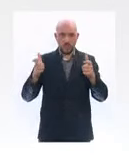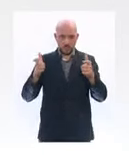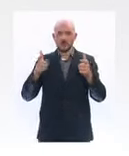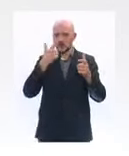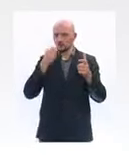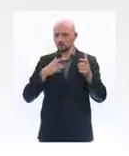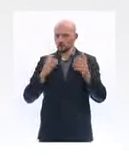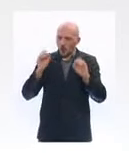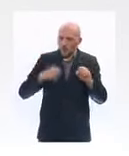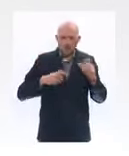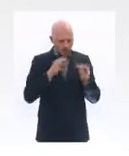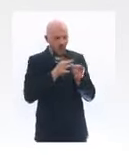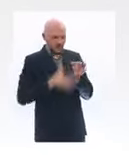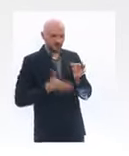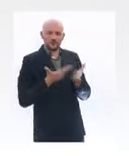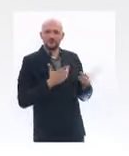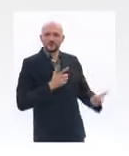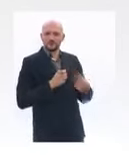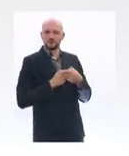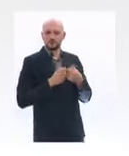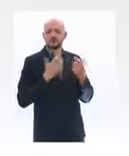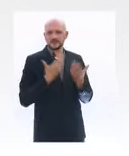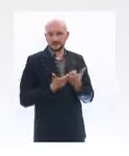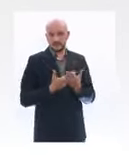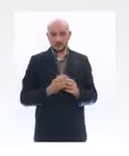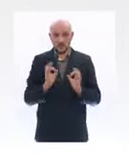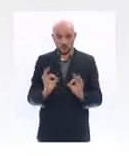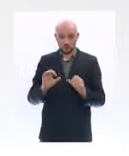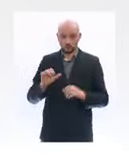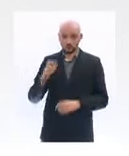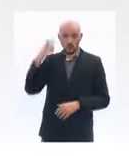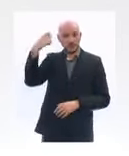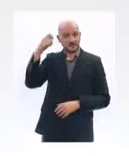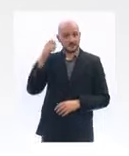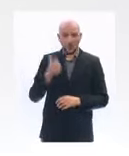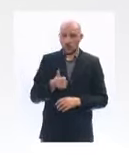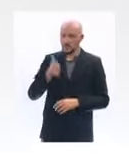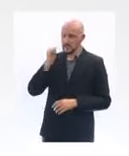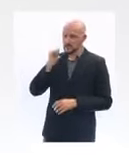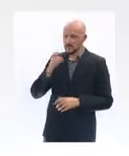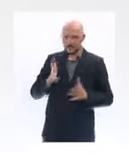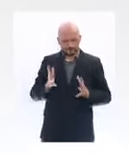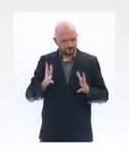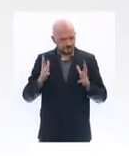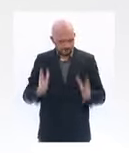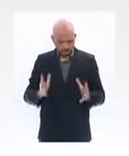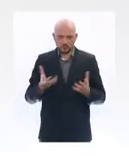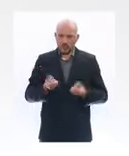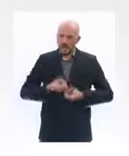pas une solution de trésorerie. C'est l'engagement qui avait été pris hier par le président de la République. Il sera tenu.